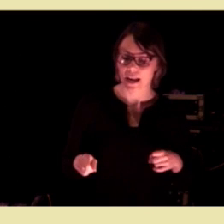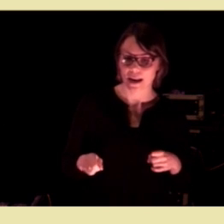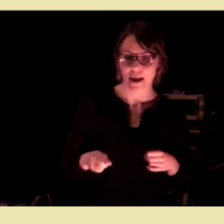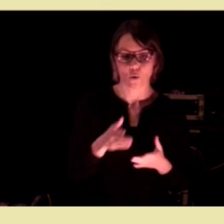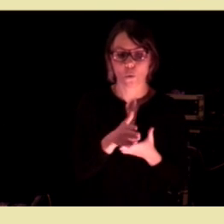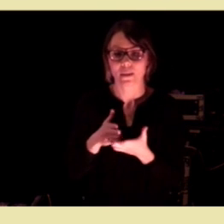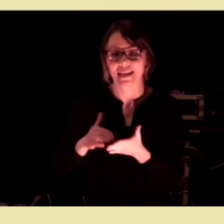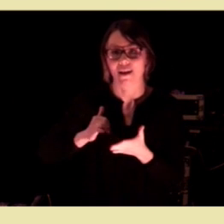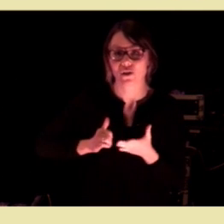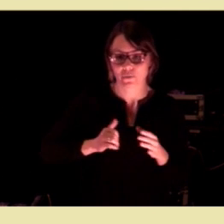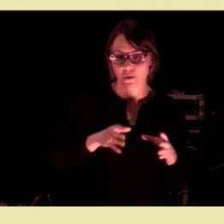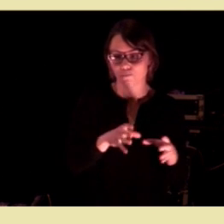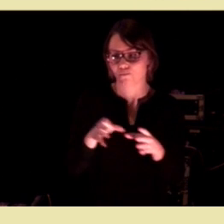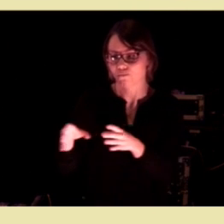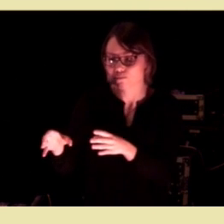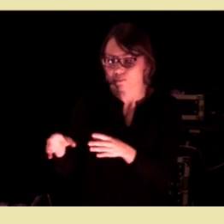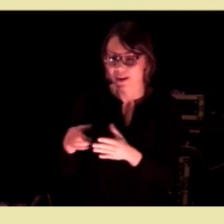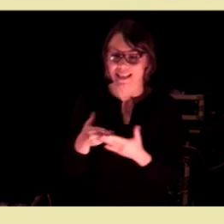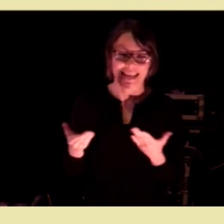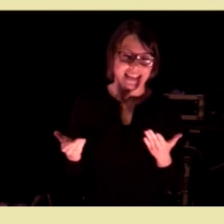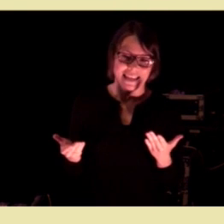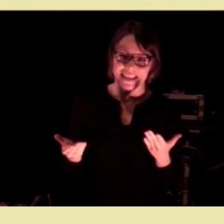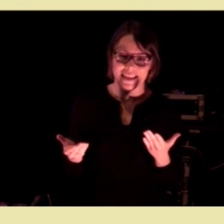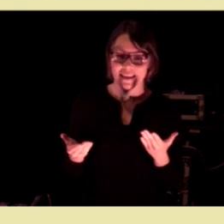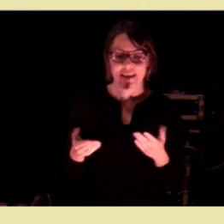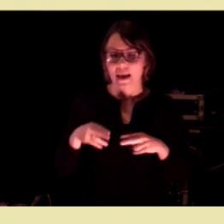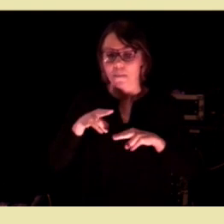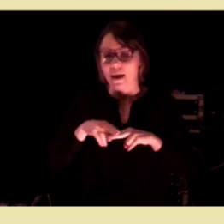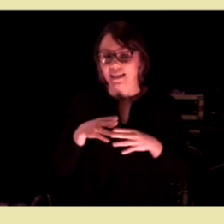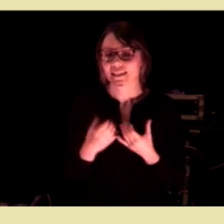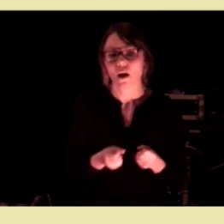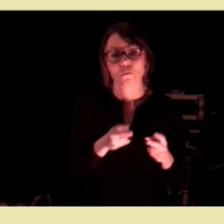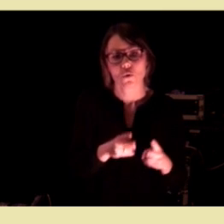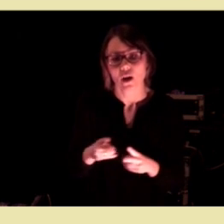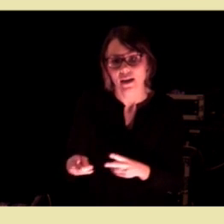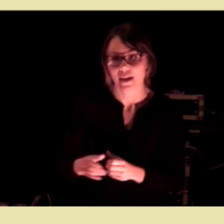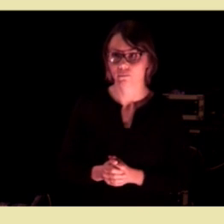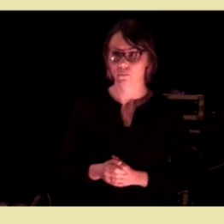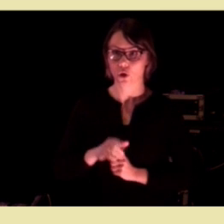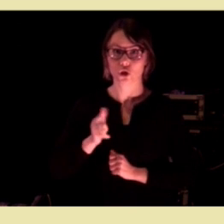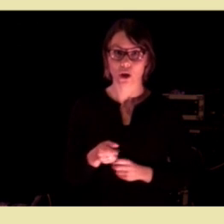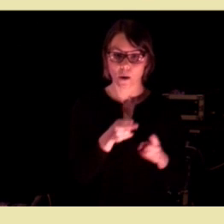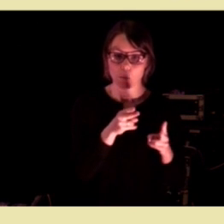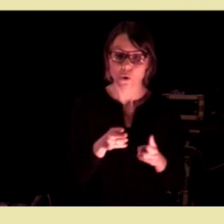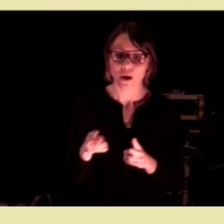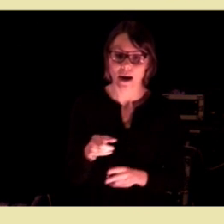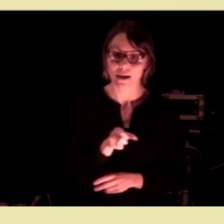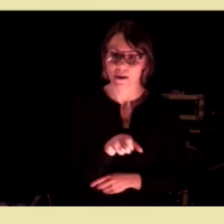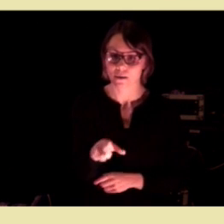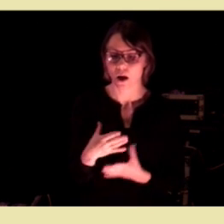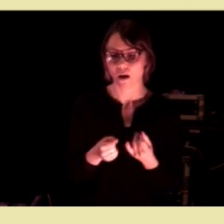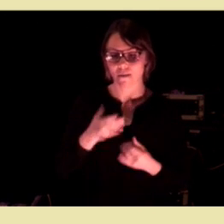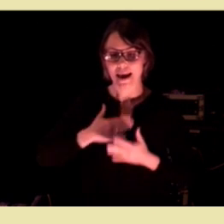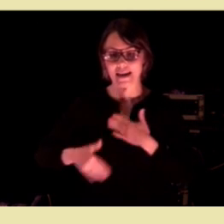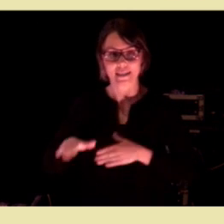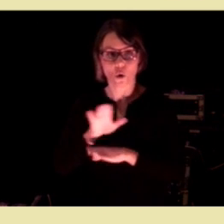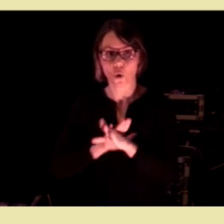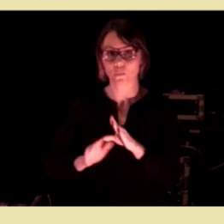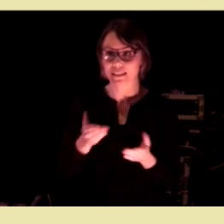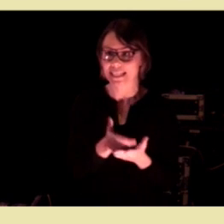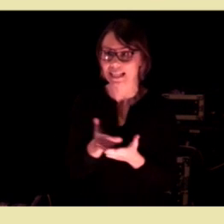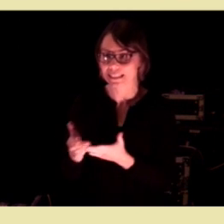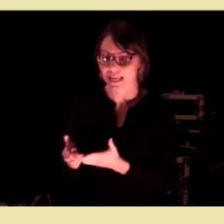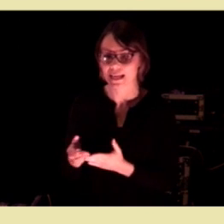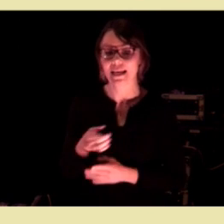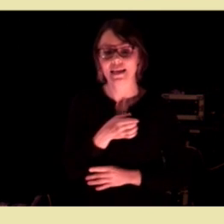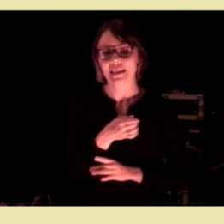ansvaret, at det ikke merkes av brukerne. For brukerne av helse og omsorgstjenester,